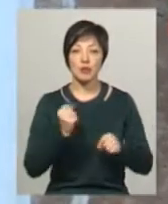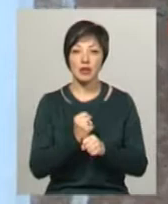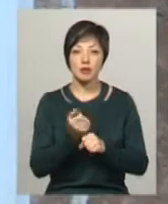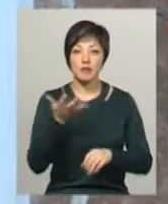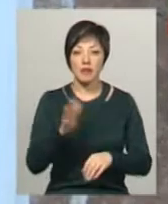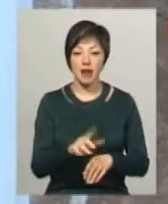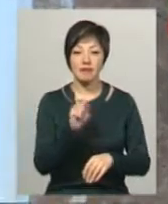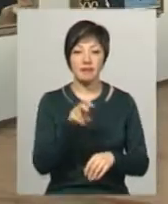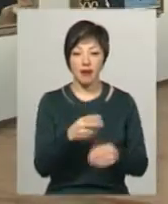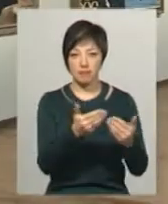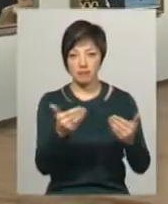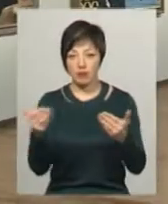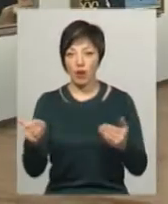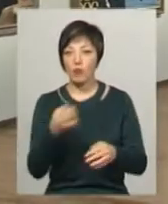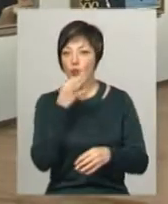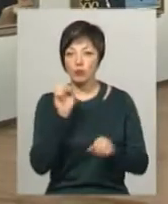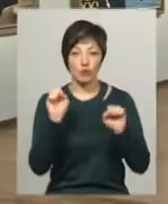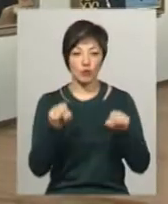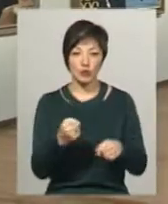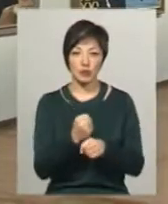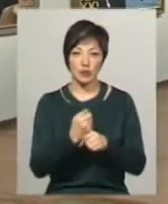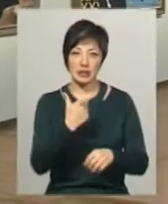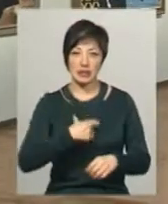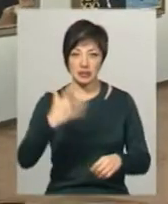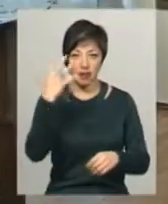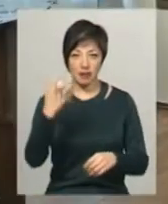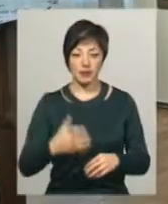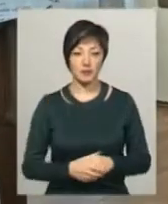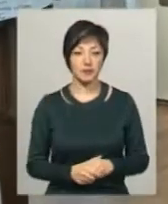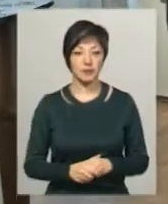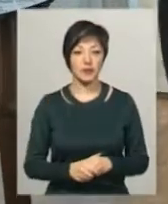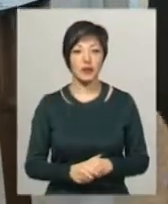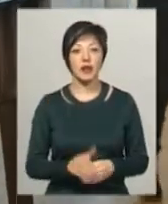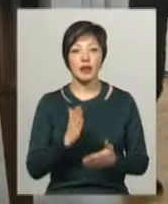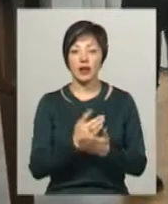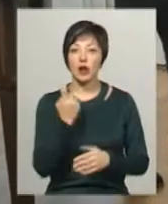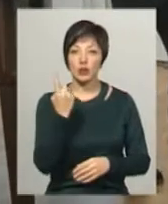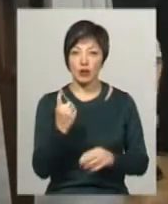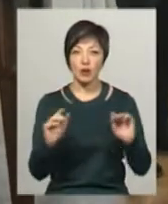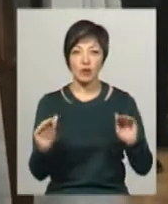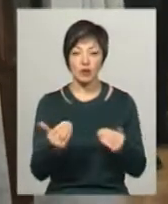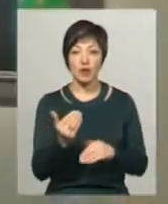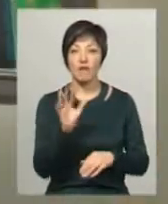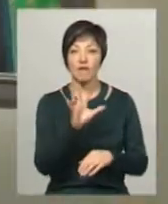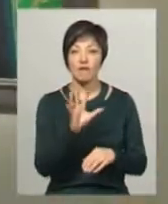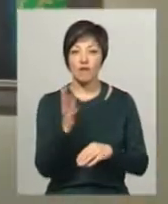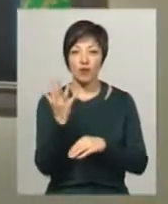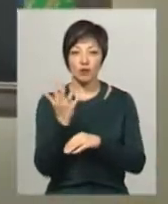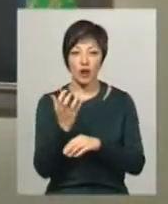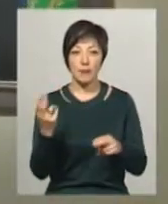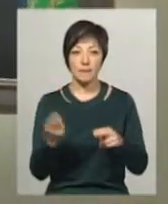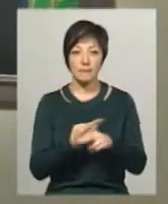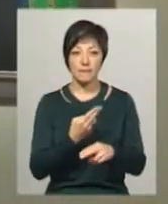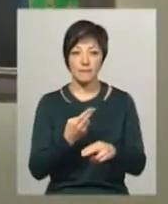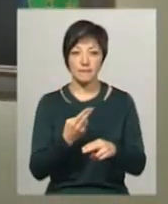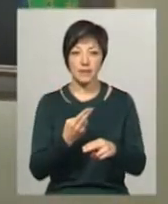п'ять виставкових залів, у будь-якій з них можна зробити селфі з експонатом. Проте є лише одне обмеження – фотографуватися без спалаху.